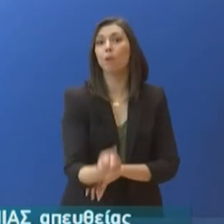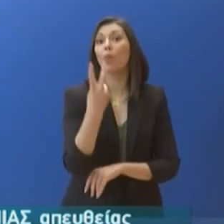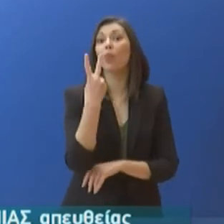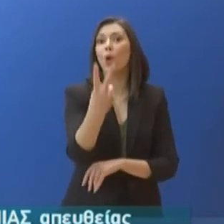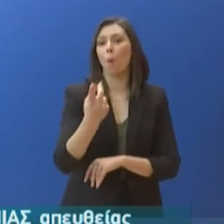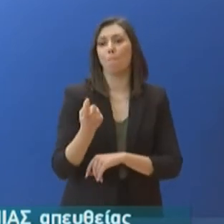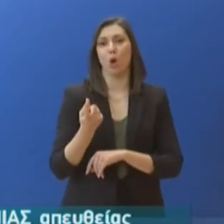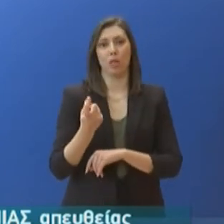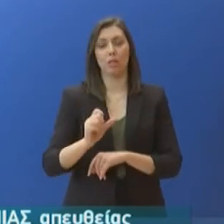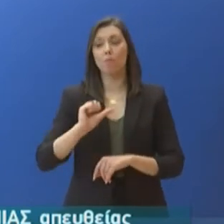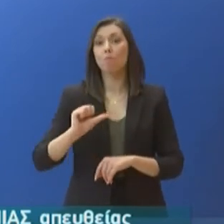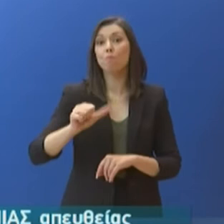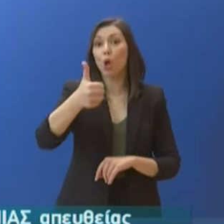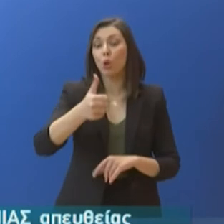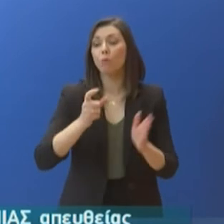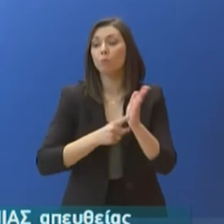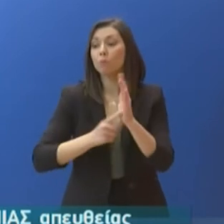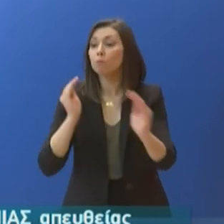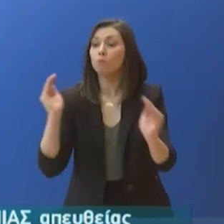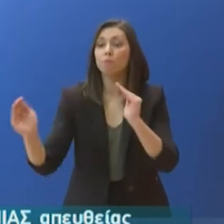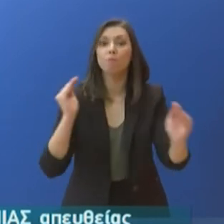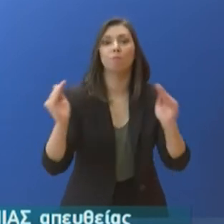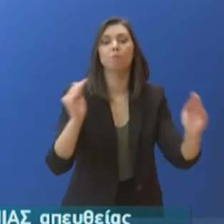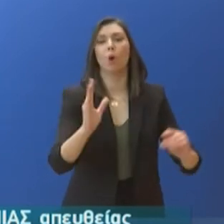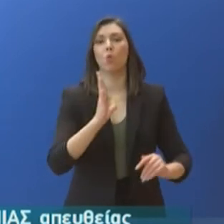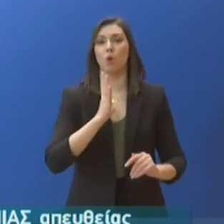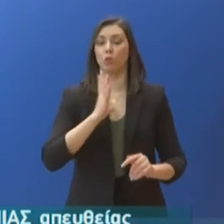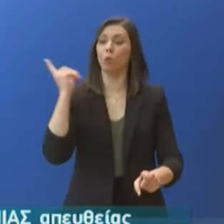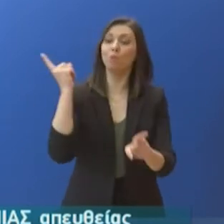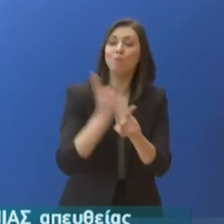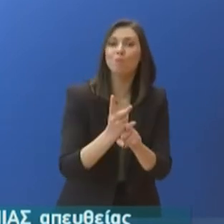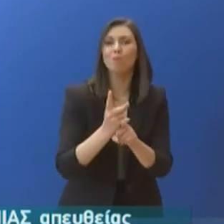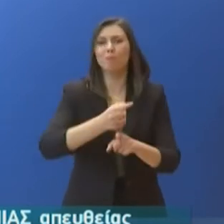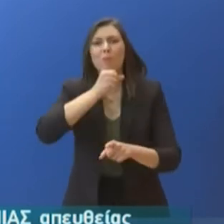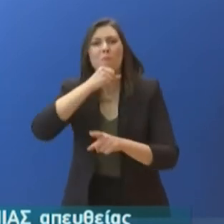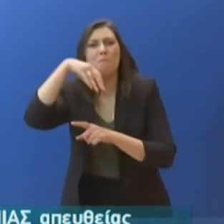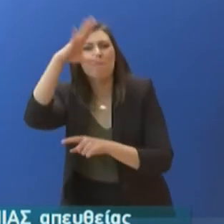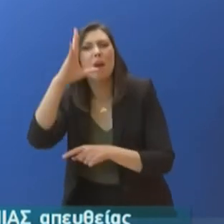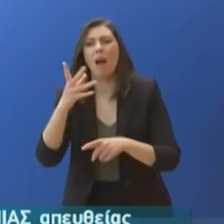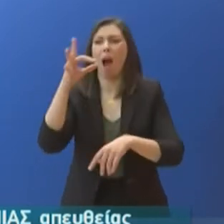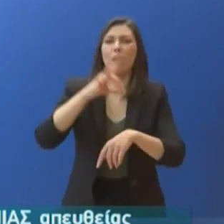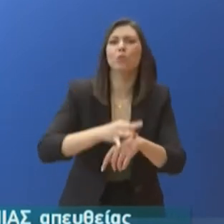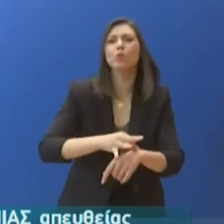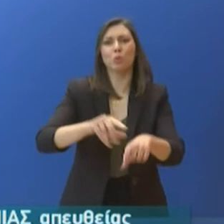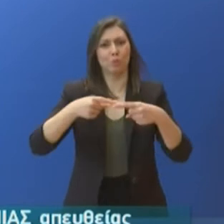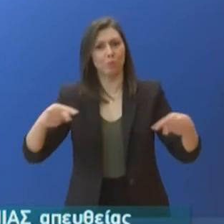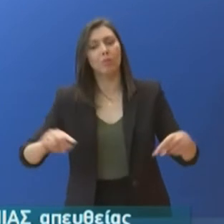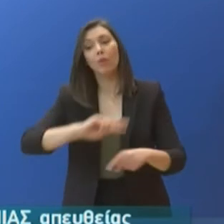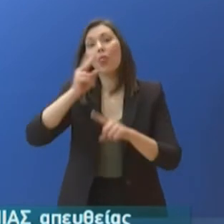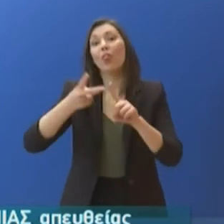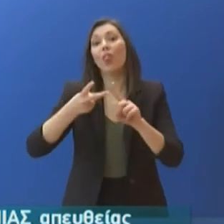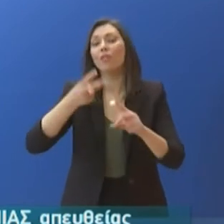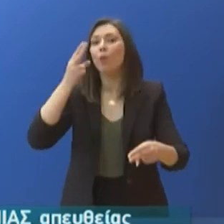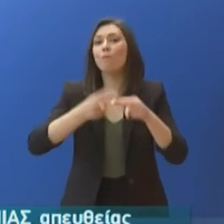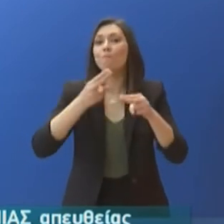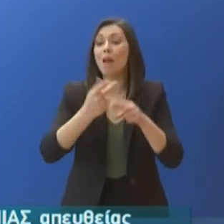πρώτη αφορά στην προστασία του πληθυσμού και ιδίως των ευάλωτων ομάδων και η δεύτερη στην αντιμετώπιση των οικονομικών επιπτώσεων. Και για